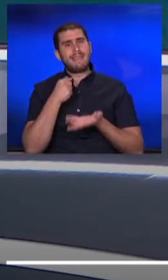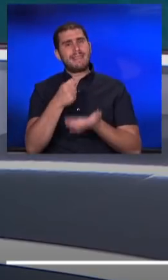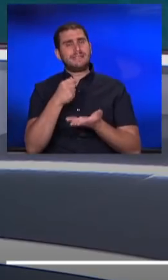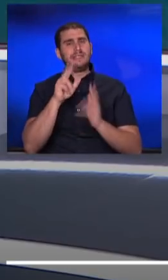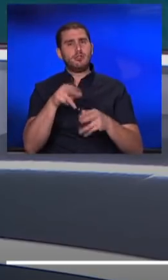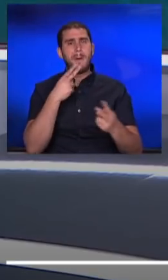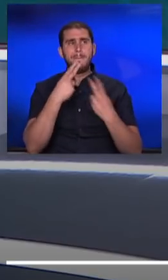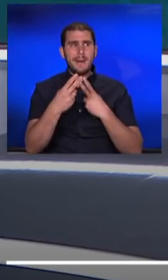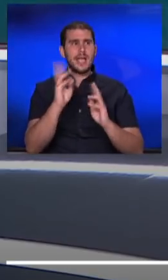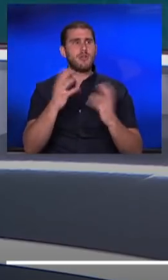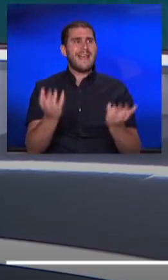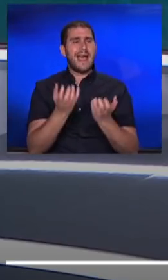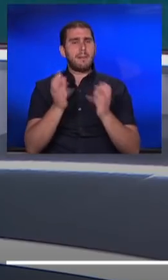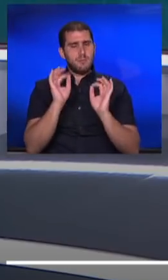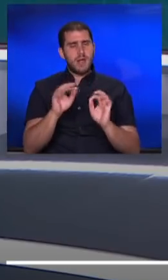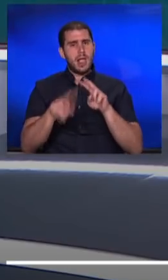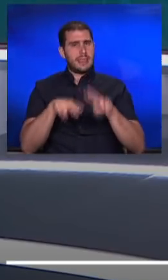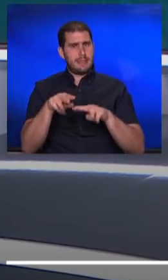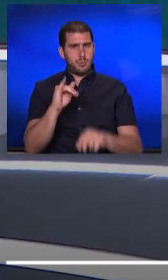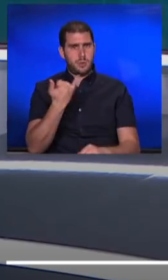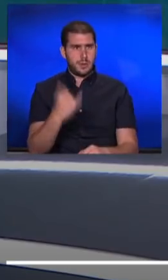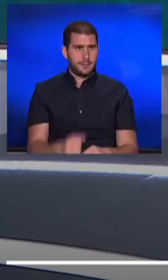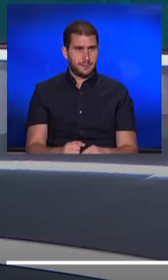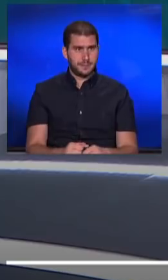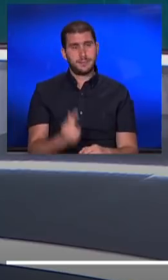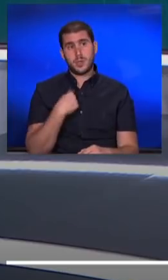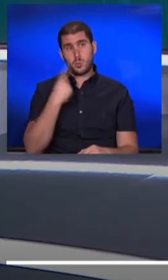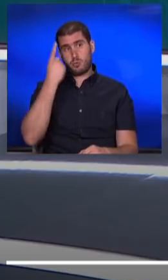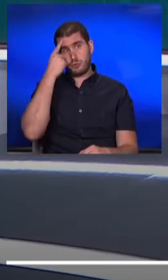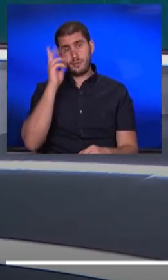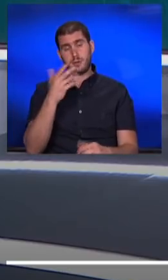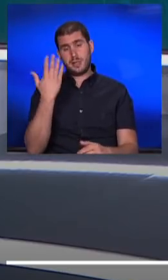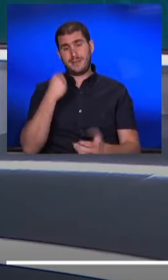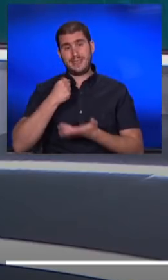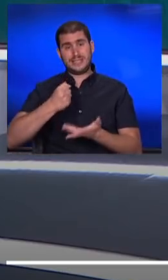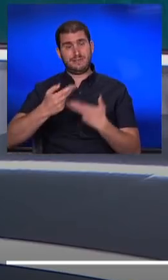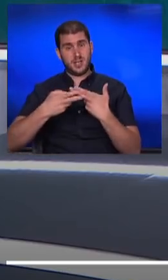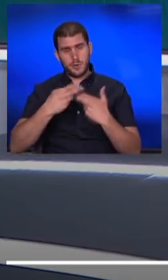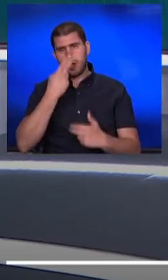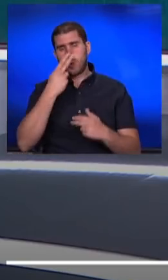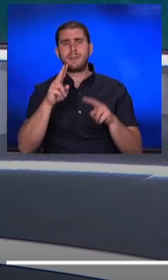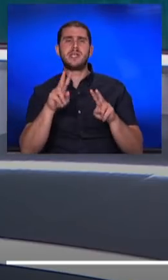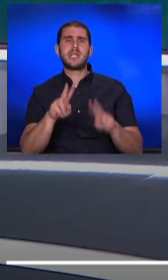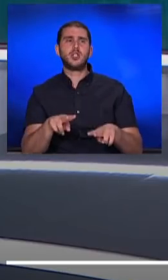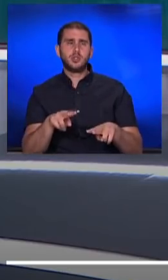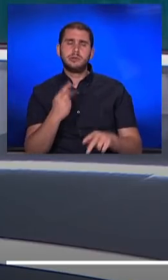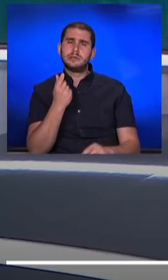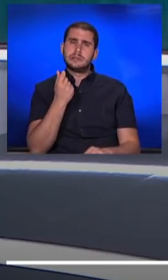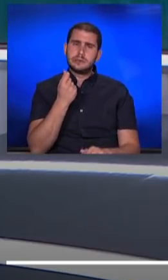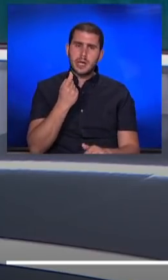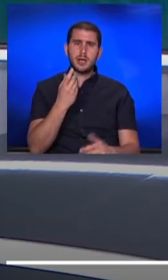המענים ויש את הכלים כדי לטפל בזה. אני כן חושב שלי גם לקראת את התקציב הקרוב. ראים שיש קצת,